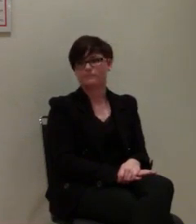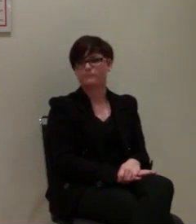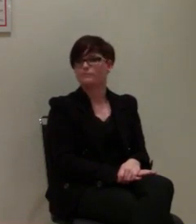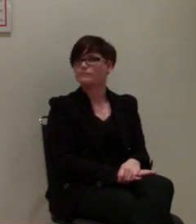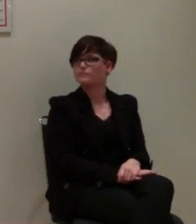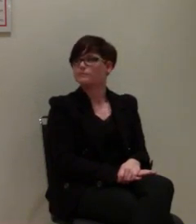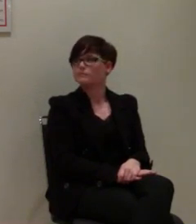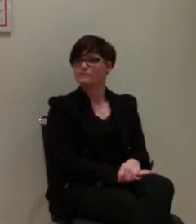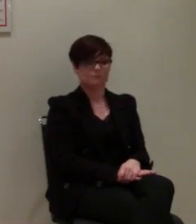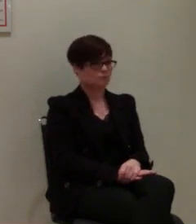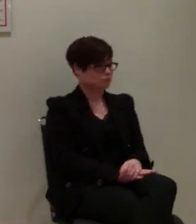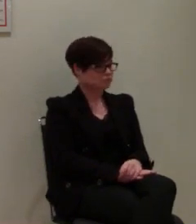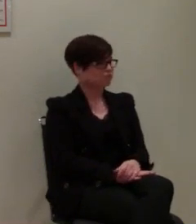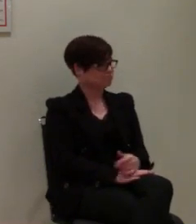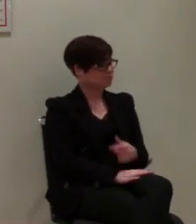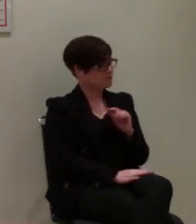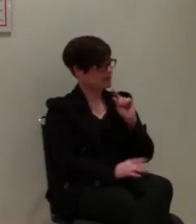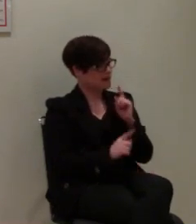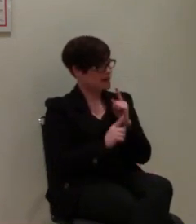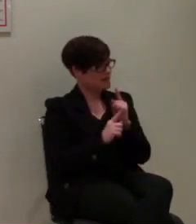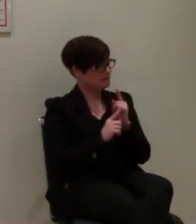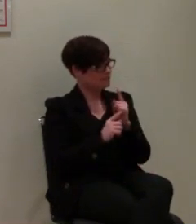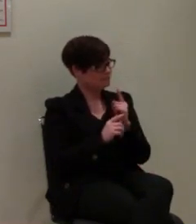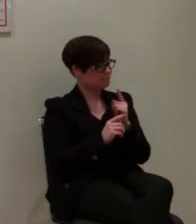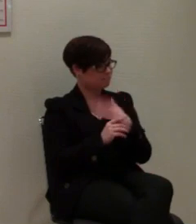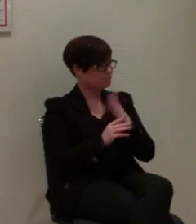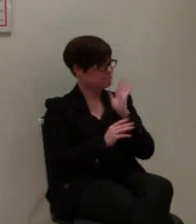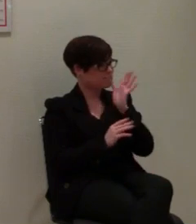Ich komme jetzt eigentlich schon zum Schluss von meiner Präsentation hier.